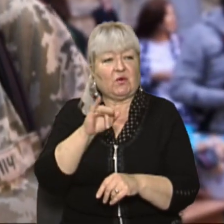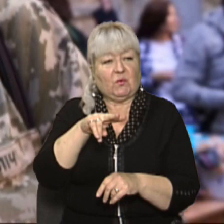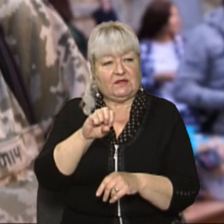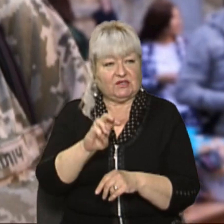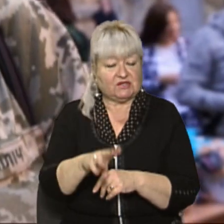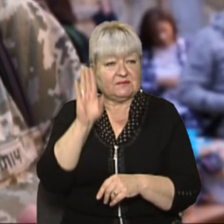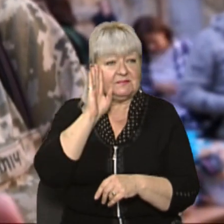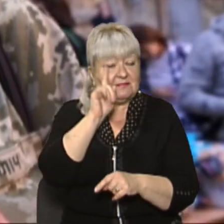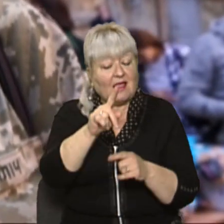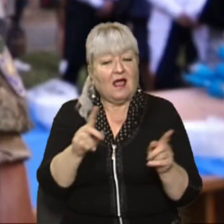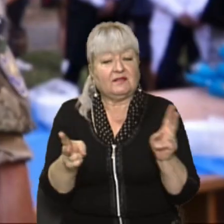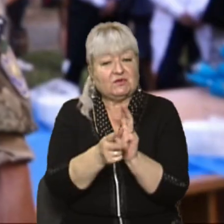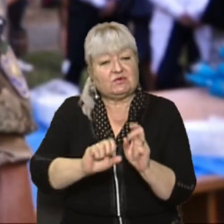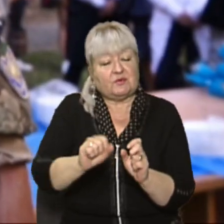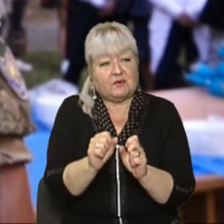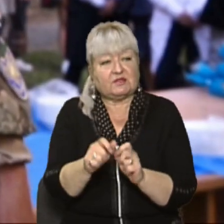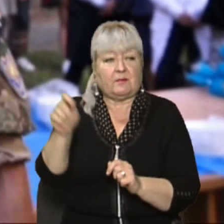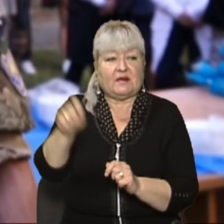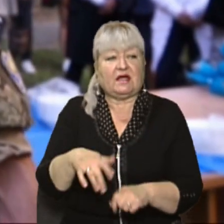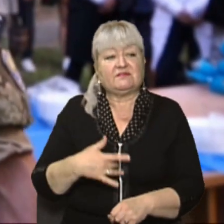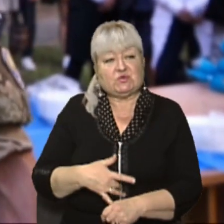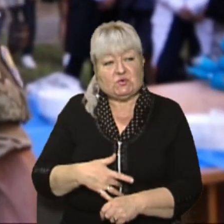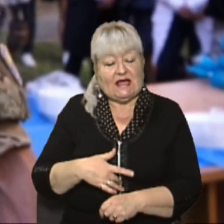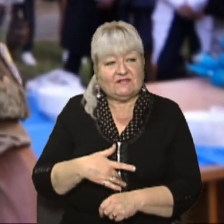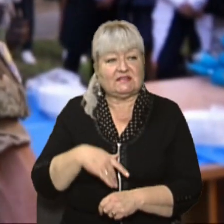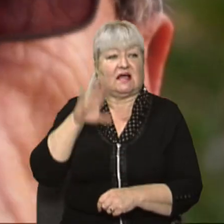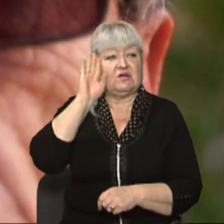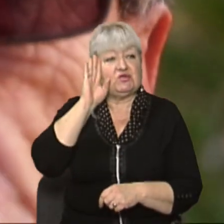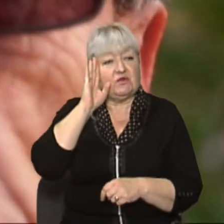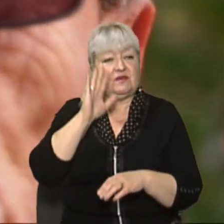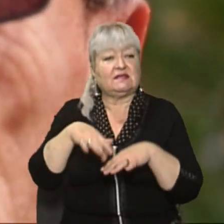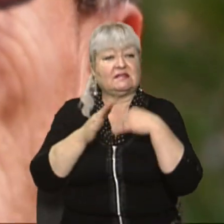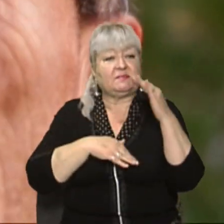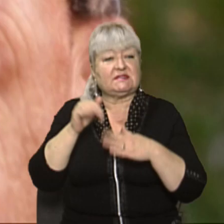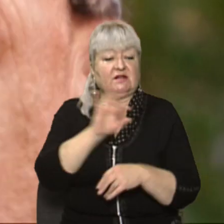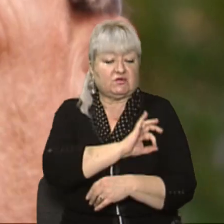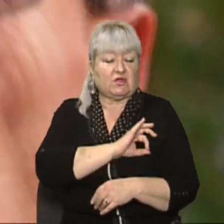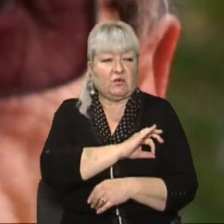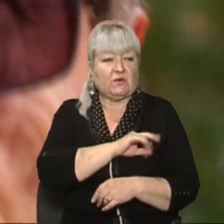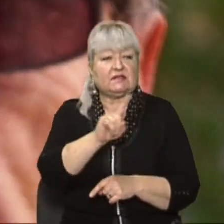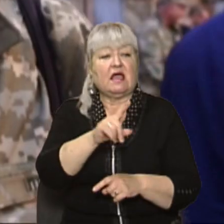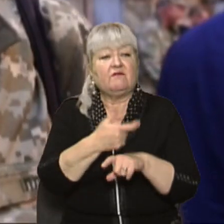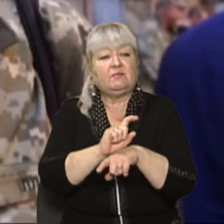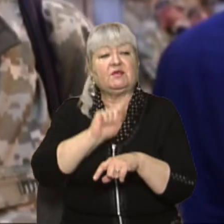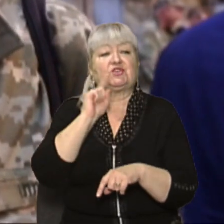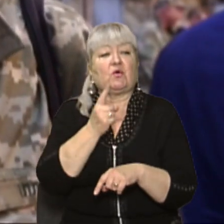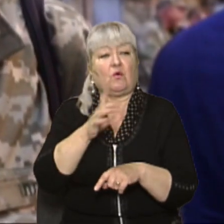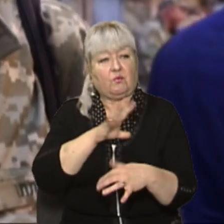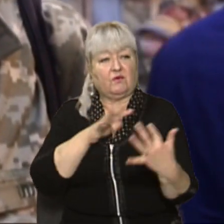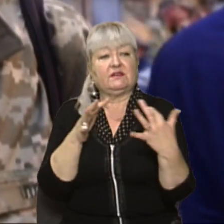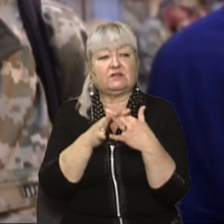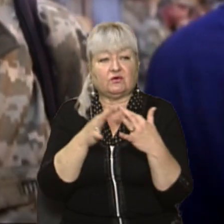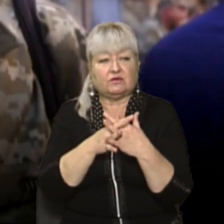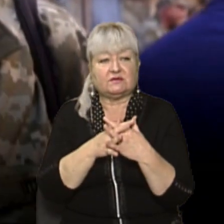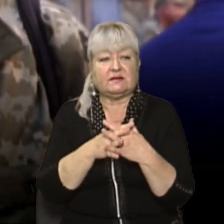Пилипів на зустріч побратимів приїхав з Трускавця. Чоловік за спеціальністю юрист більше року провів на передовій. Так сталося, що в